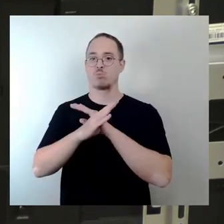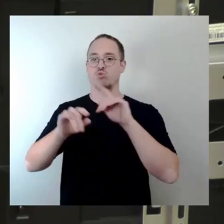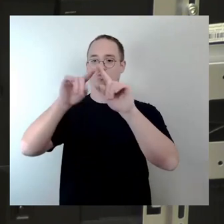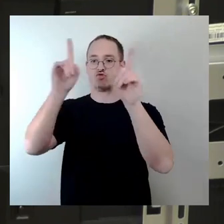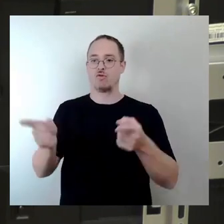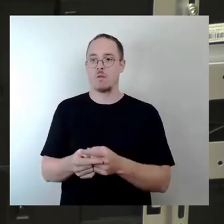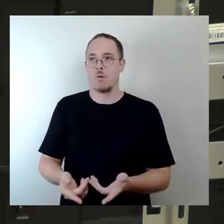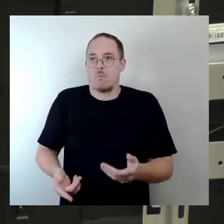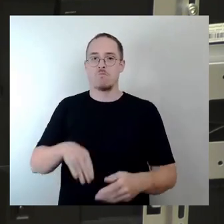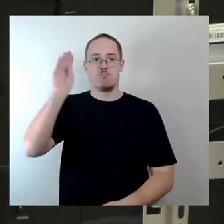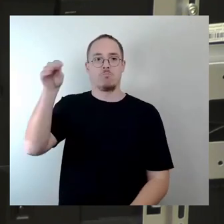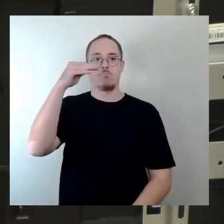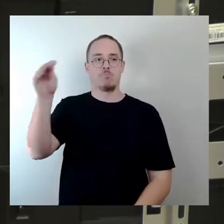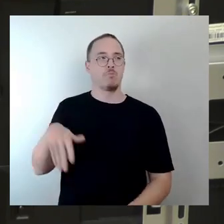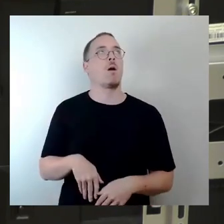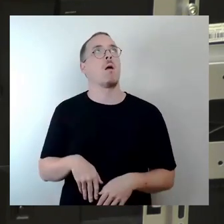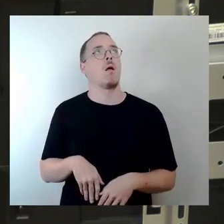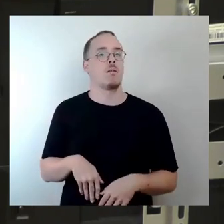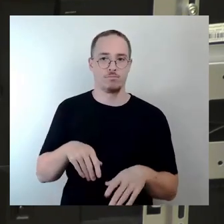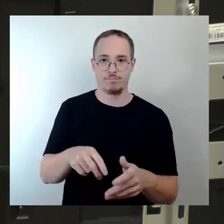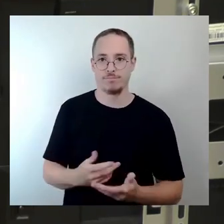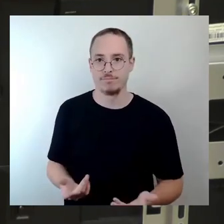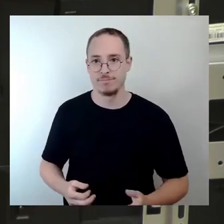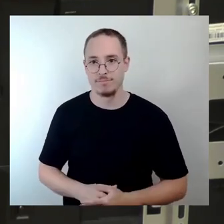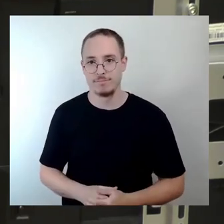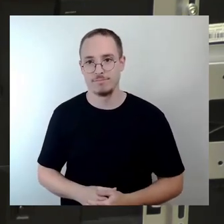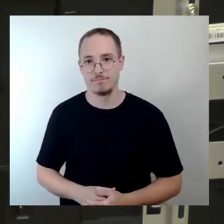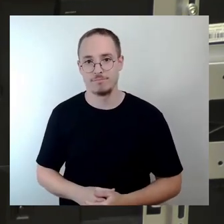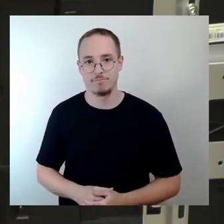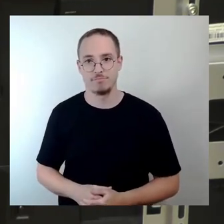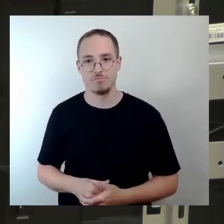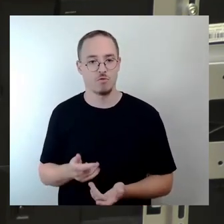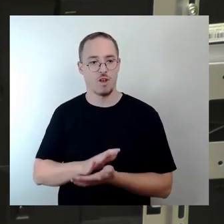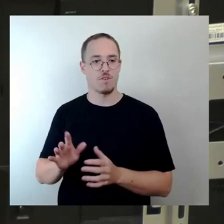im Stadtrat auch schon gesprochen, werden einfach als Ablage genutzt.